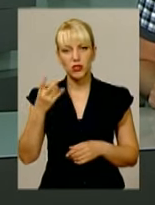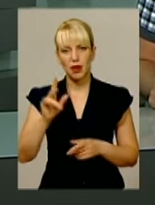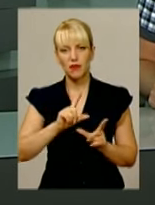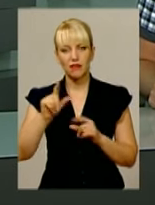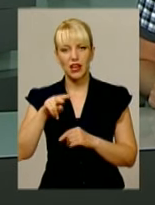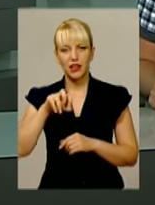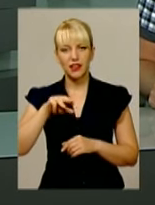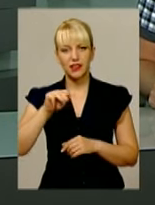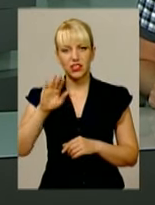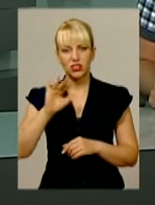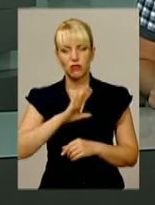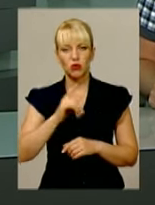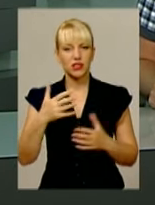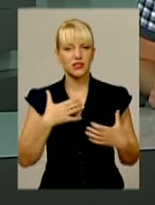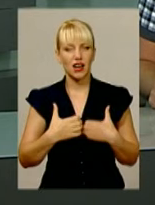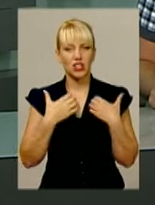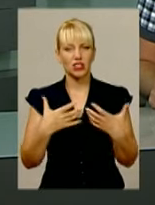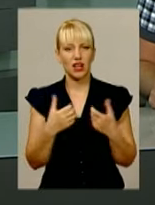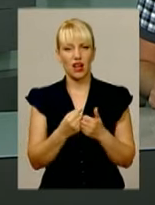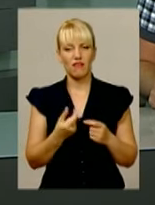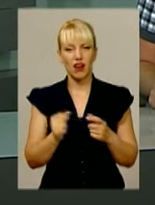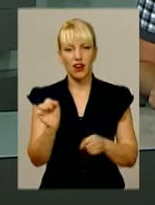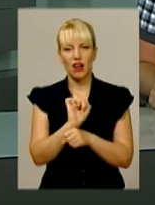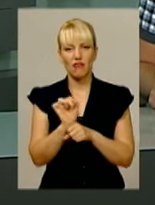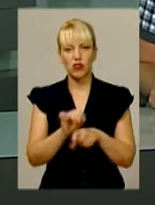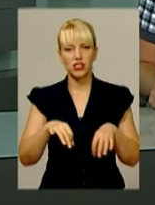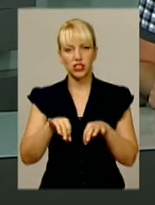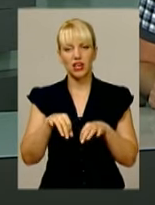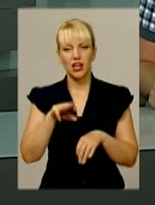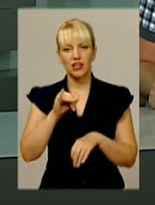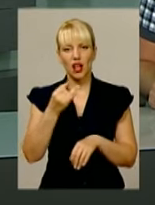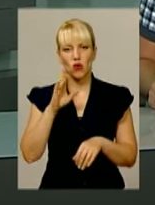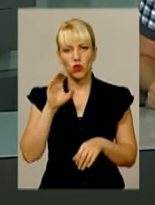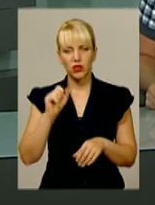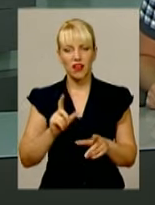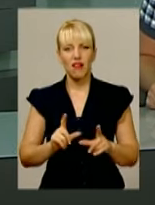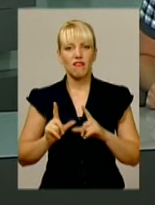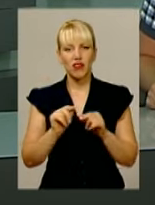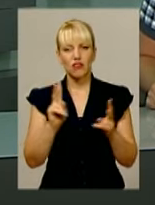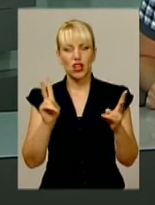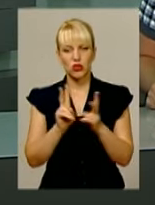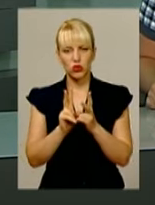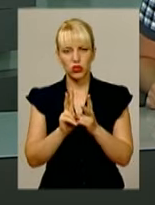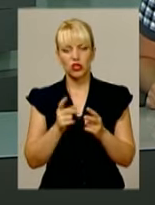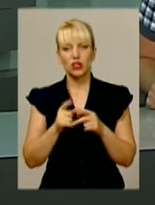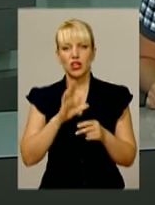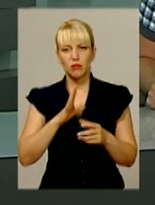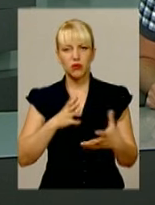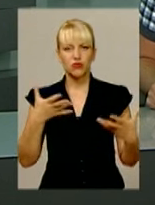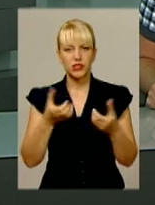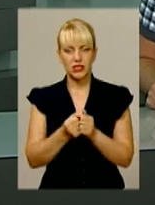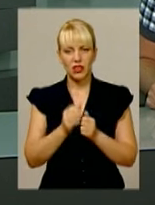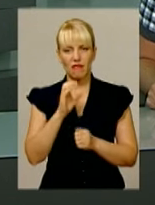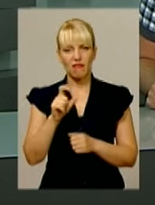Летичева сталася страшна аварія. Водій позашляховика марки «Тойота» виїхав на зустрічну смугу та допустив зіткнення з вазом.